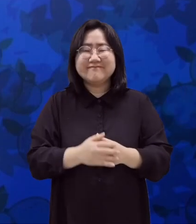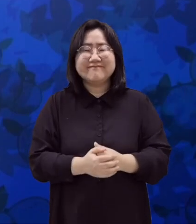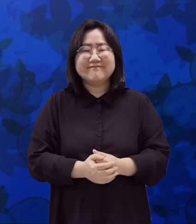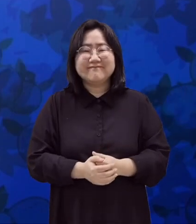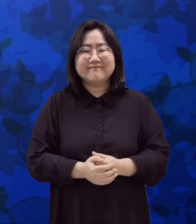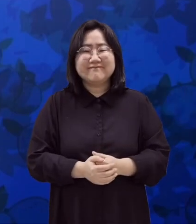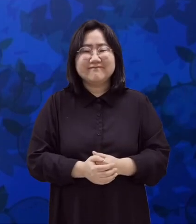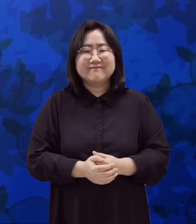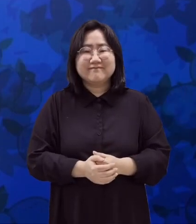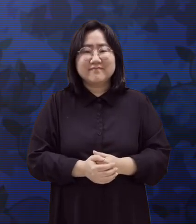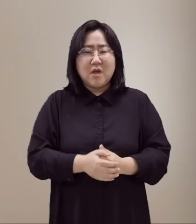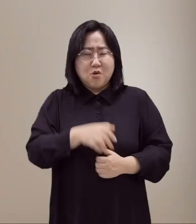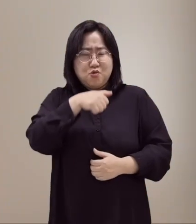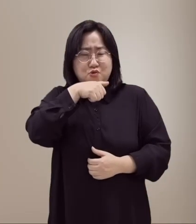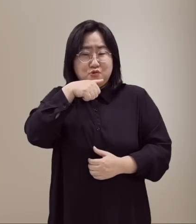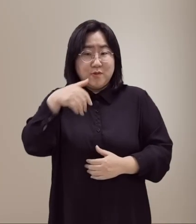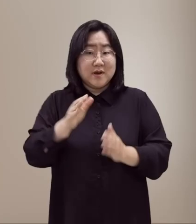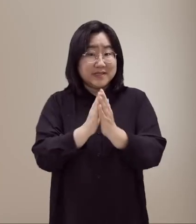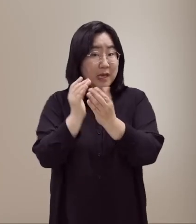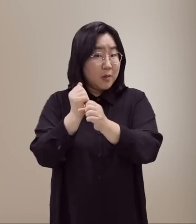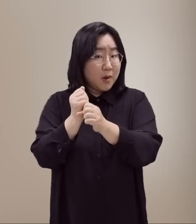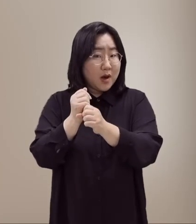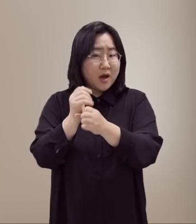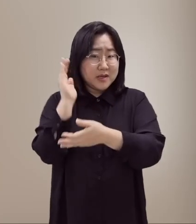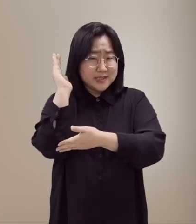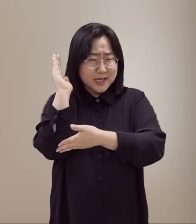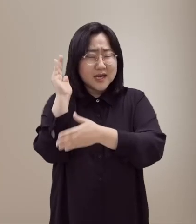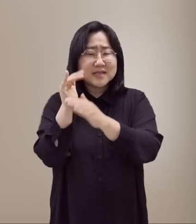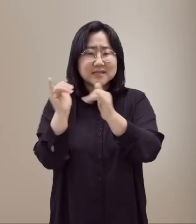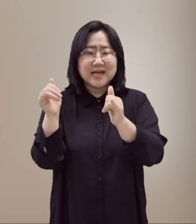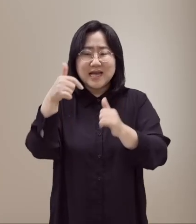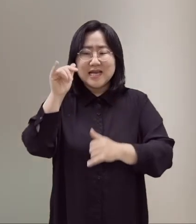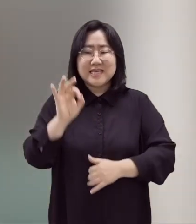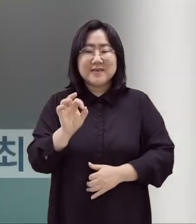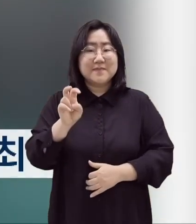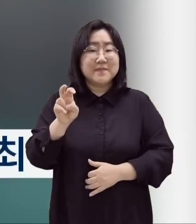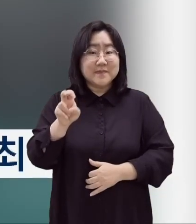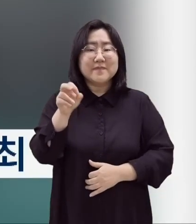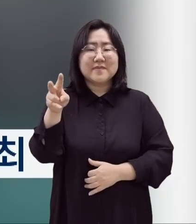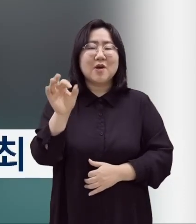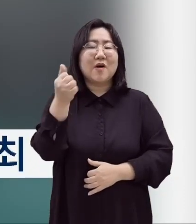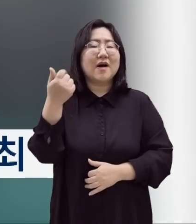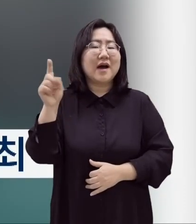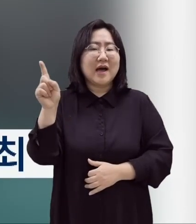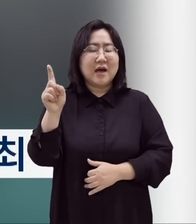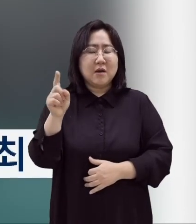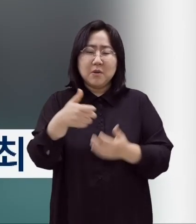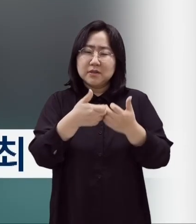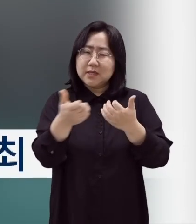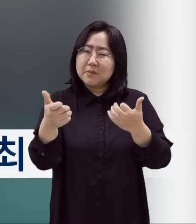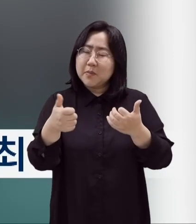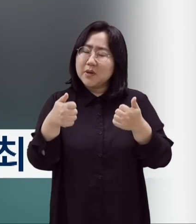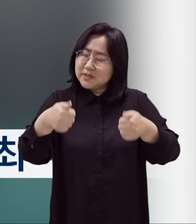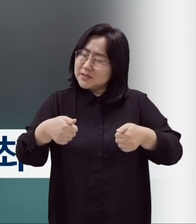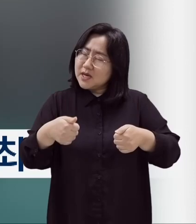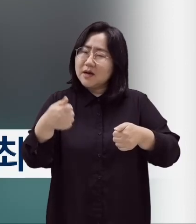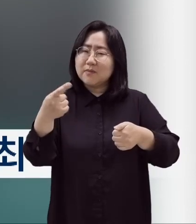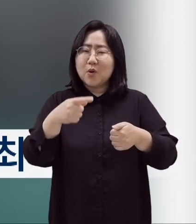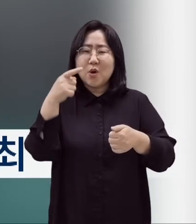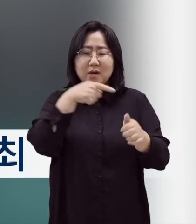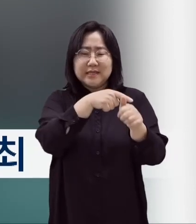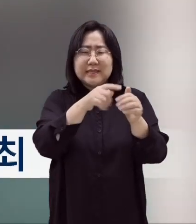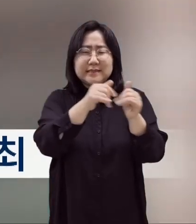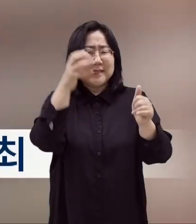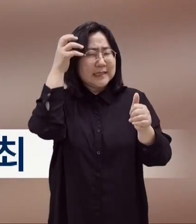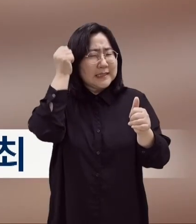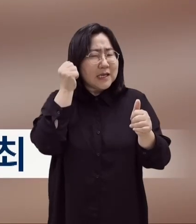유명 소설가이자 방송으로도 친숙한 김영아 작가는 작별 인사와 살인자의 기억법,